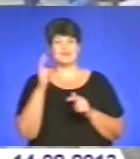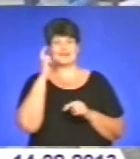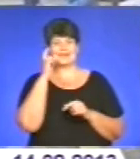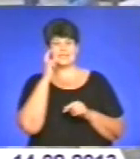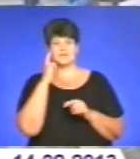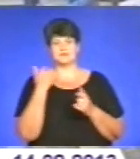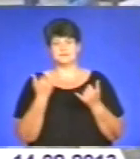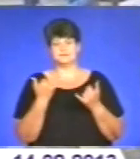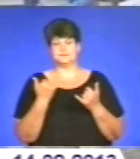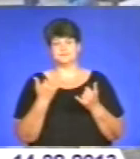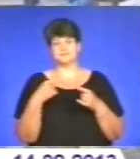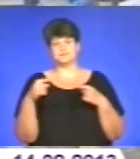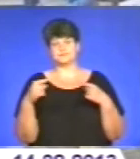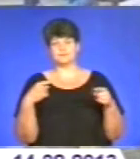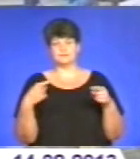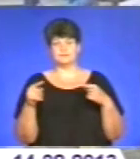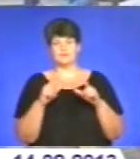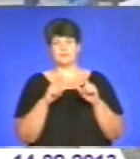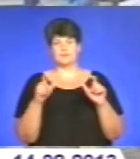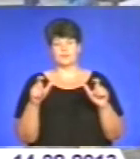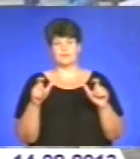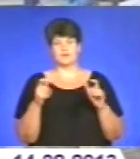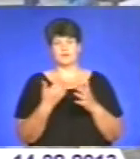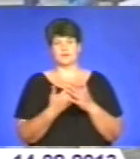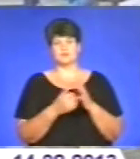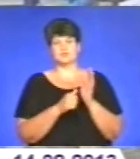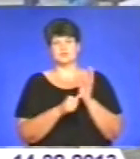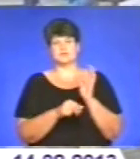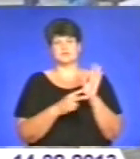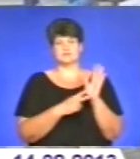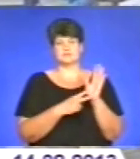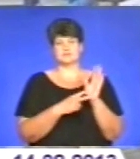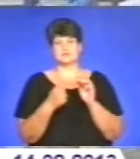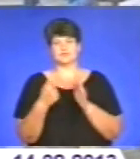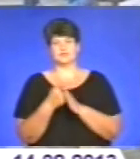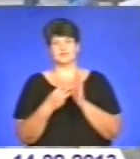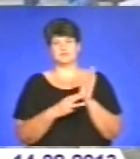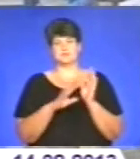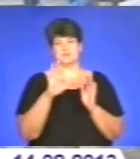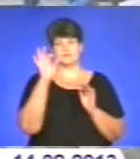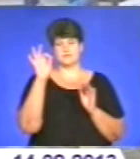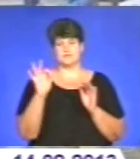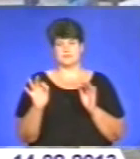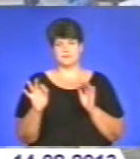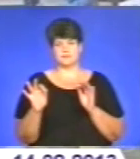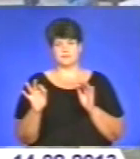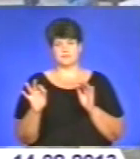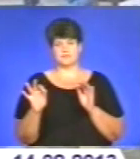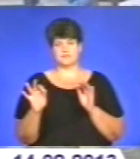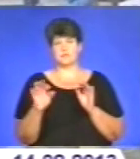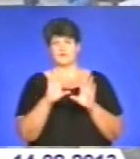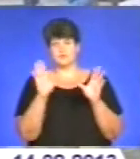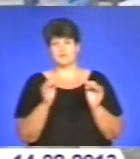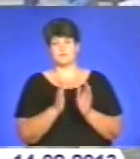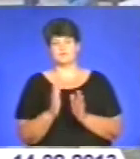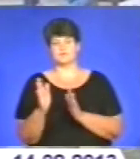знаходиться по різним об'єктам – від 67% до 85%. Але все йде по